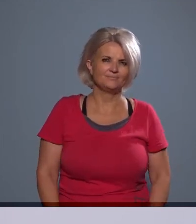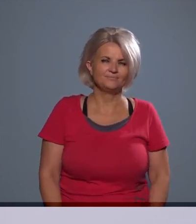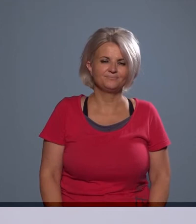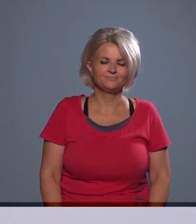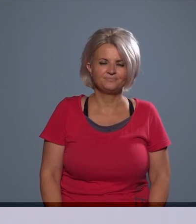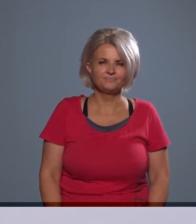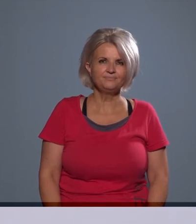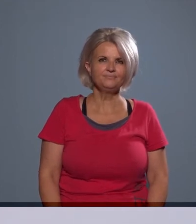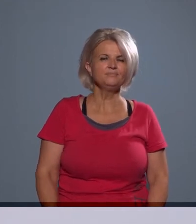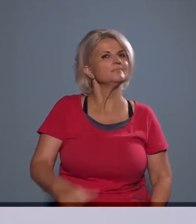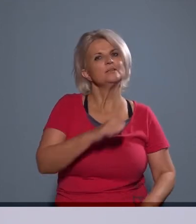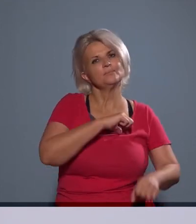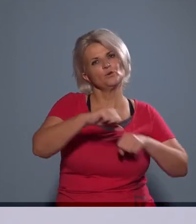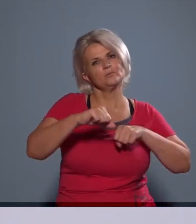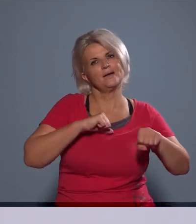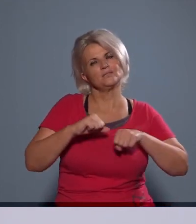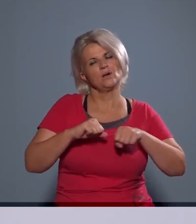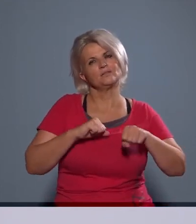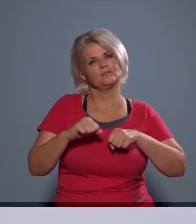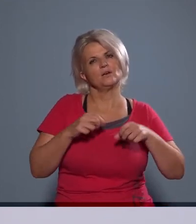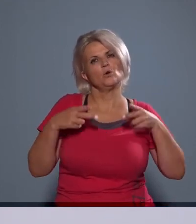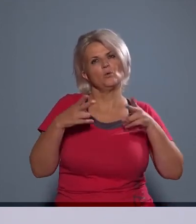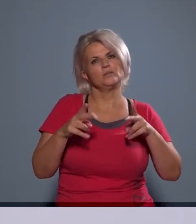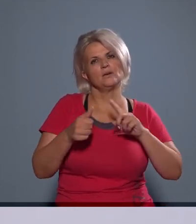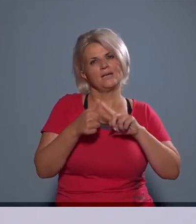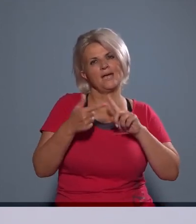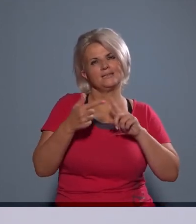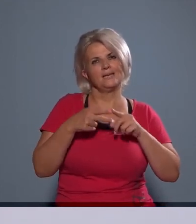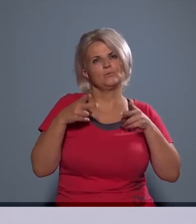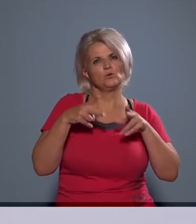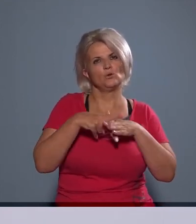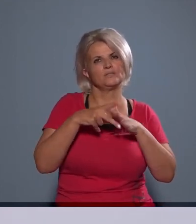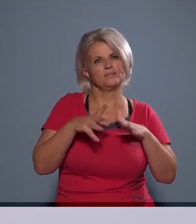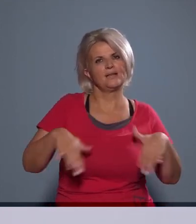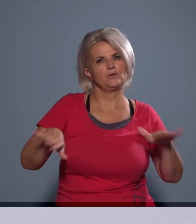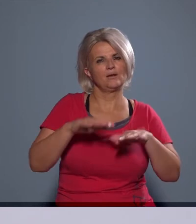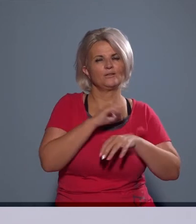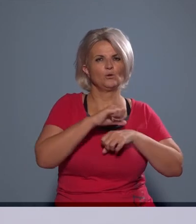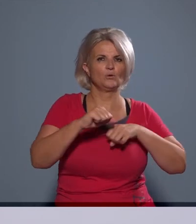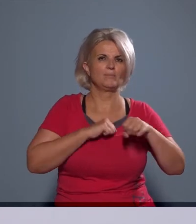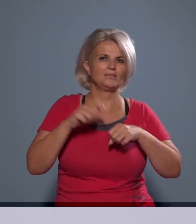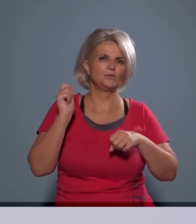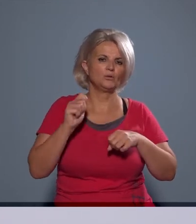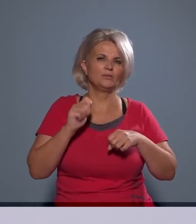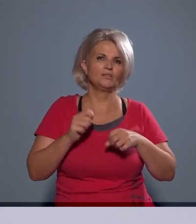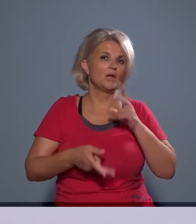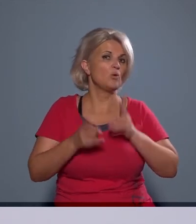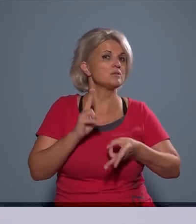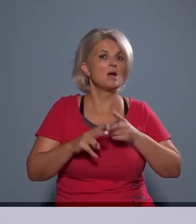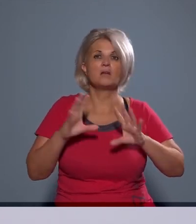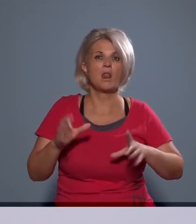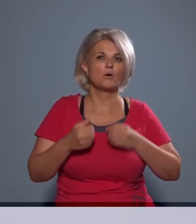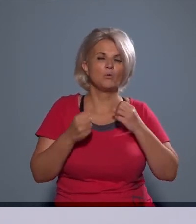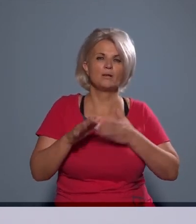akár az önkormányzat útjai, egyéb közterületei nyilván az önkormányzat döntésén múlnak, hogy ezek milyen módon alakulnak, milyen